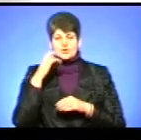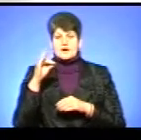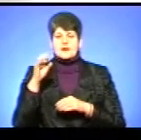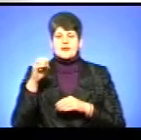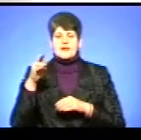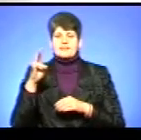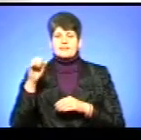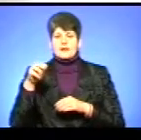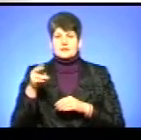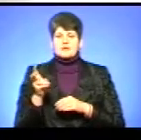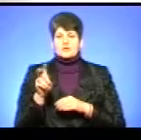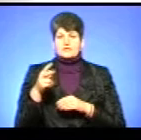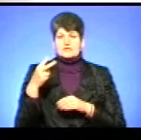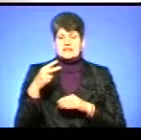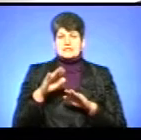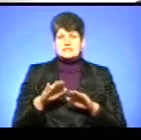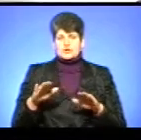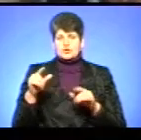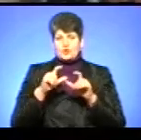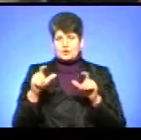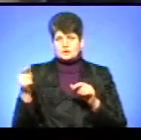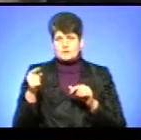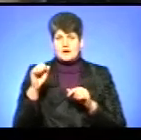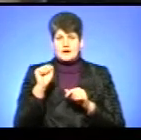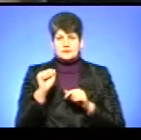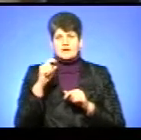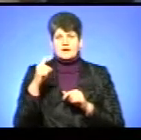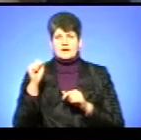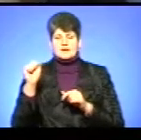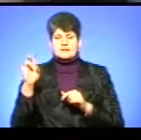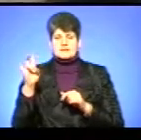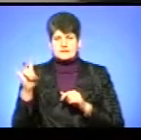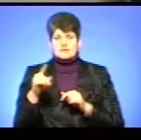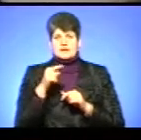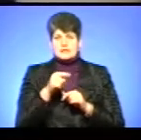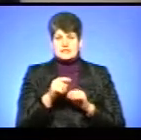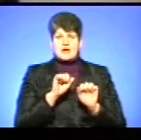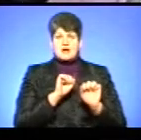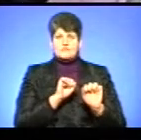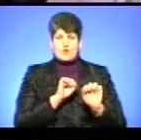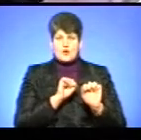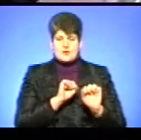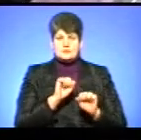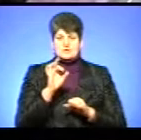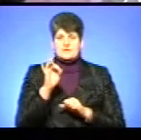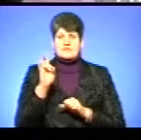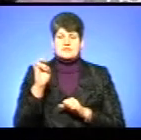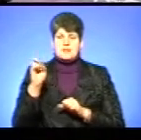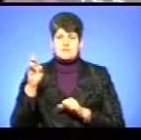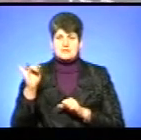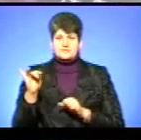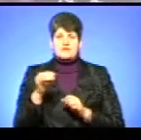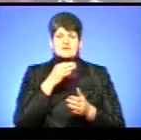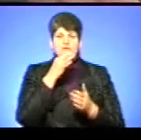відвідує 20-й садок у Тернополі, мати Анна Хасан та її адвокат Ростислав Небельський. Відповідачі –